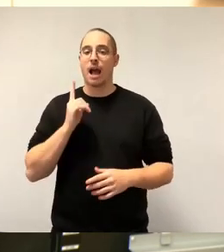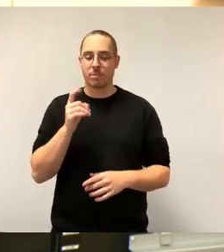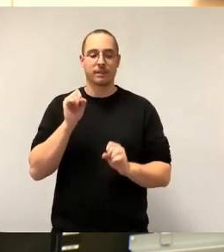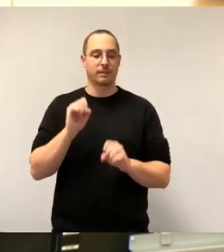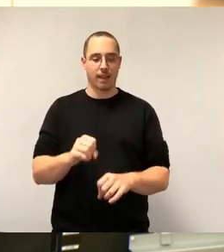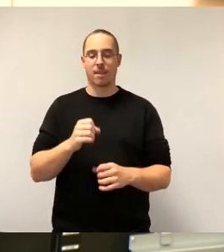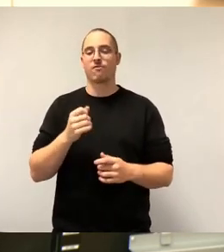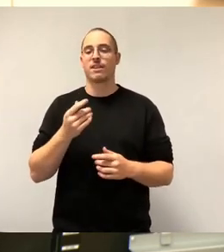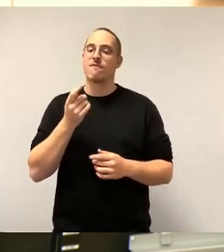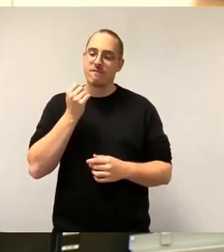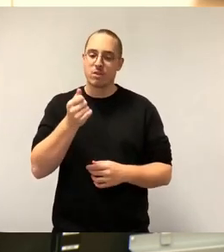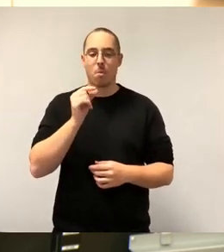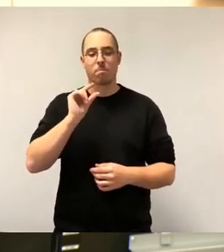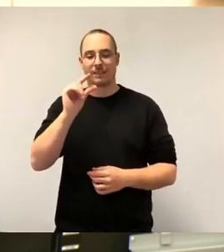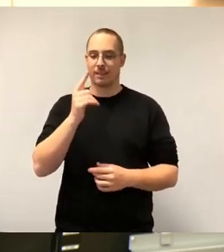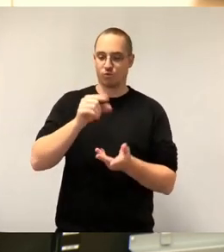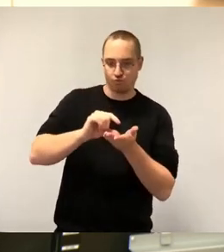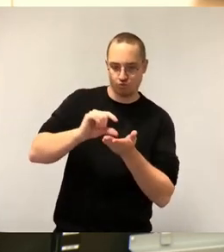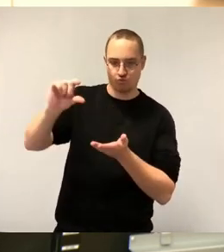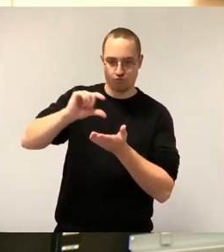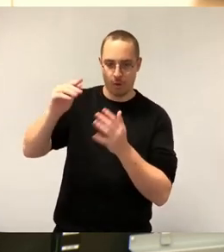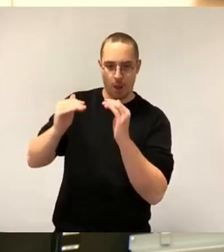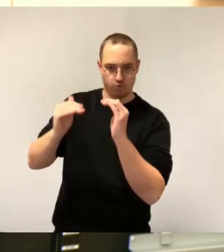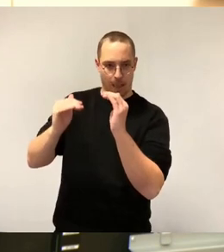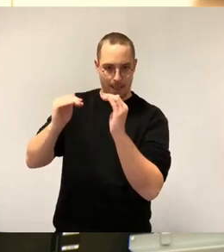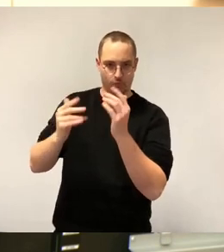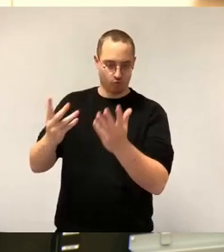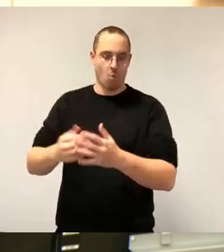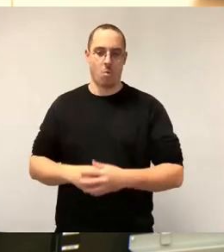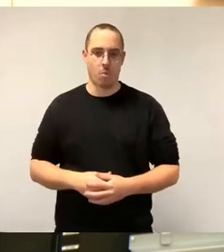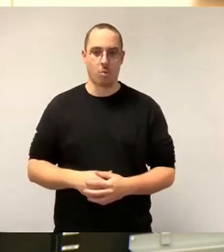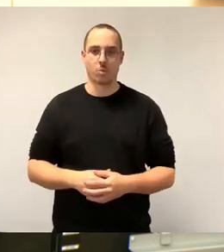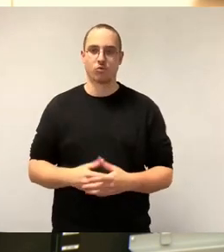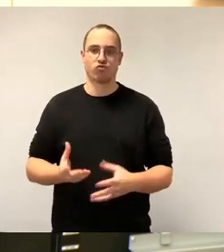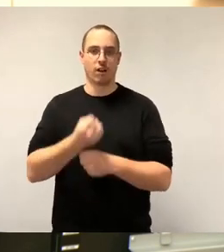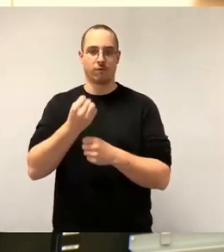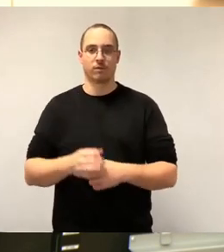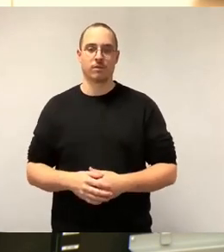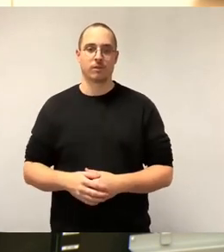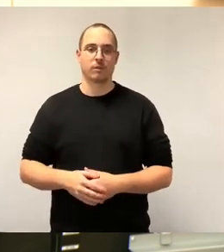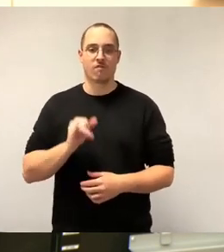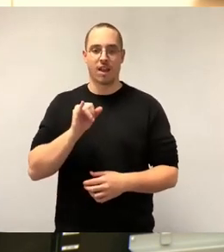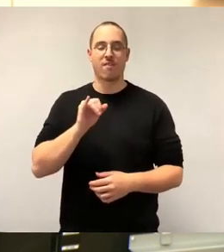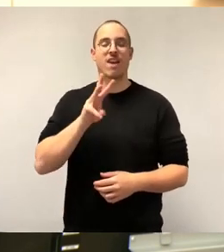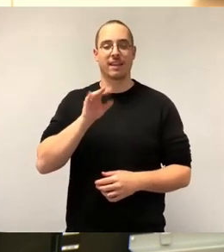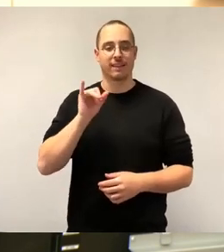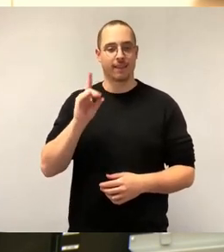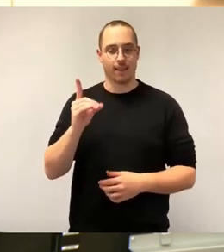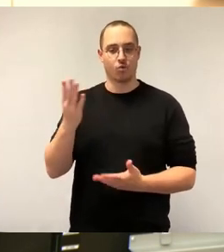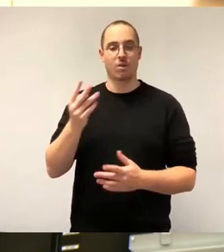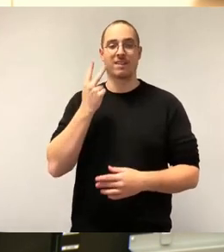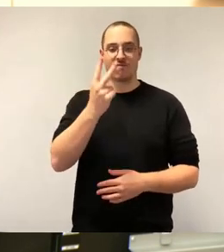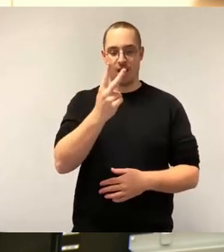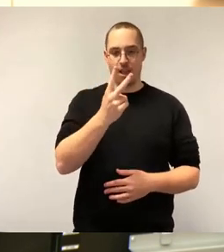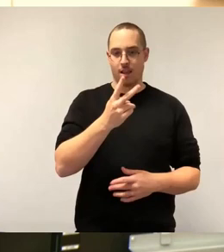erreicht werden. Die WED hat für beide Bauvorhaben, der OB hat es gerade auch erwähnt, KfW 55 Fördermittel